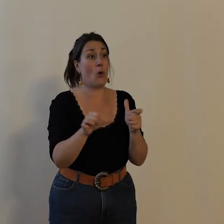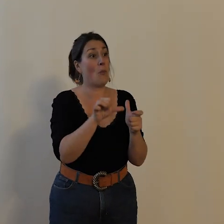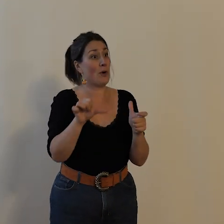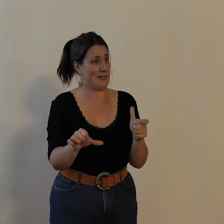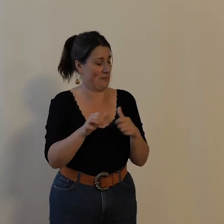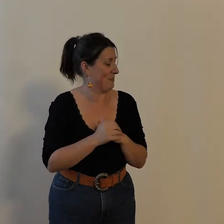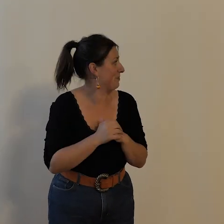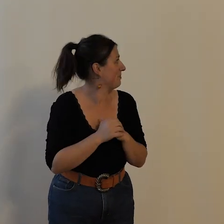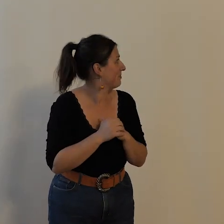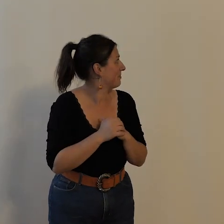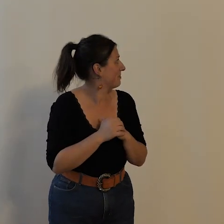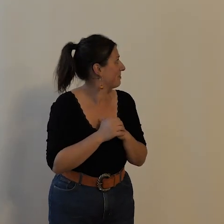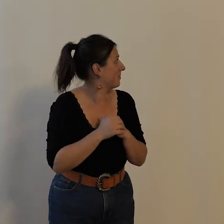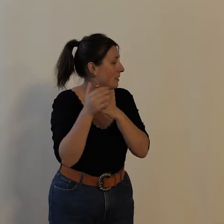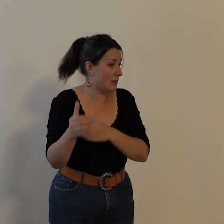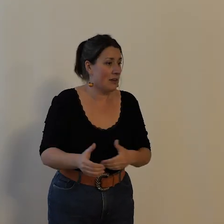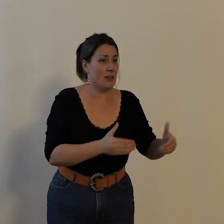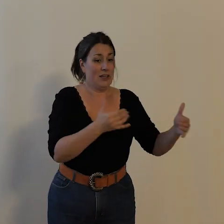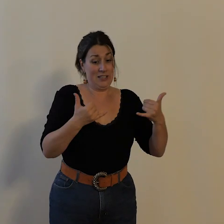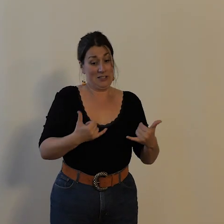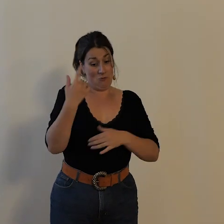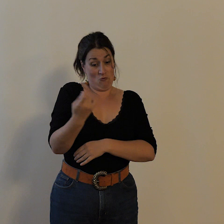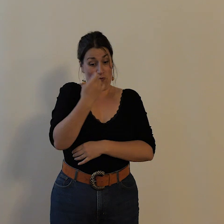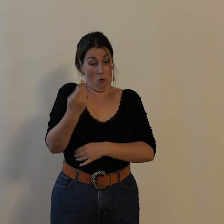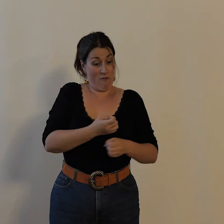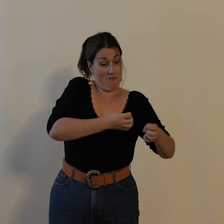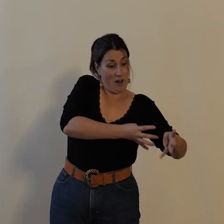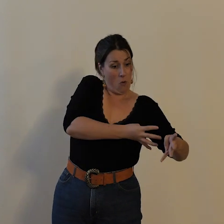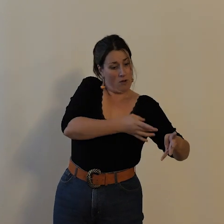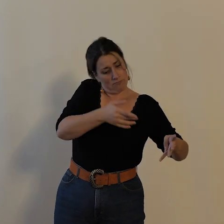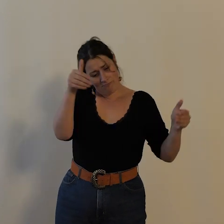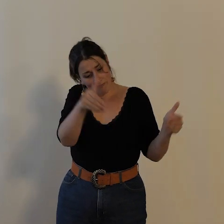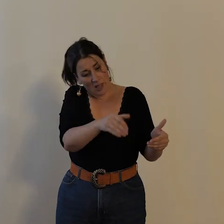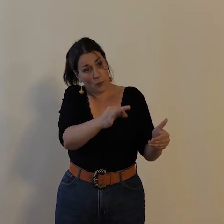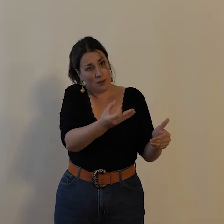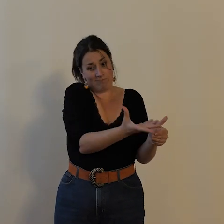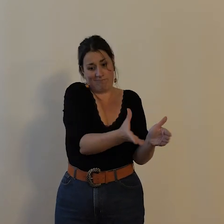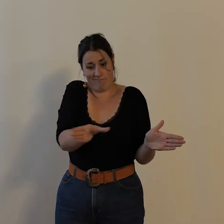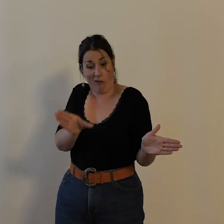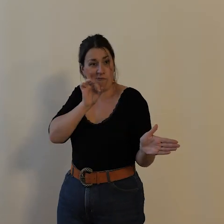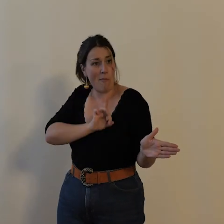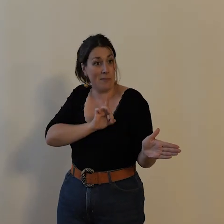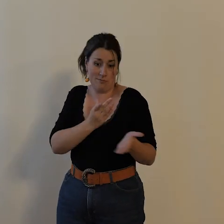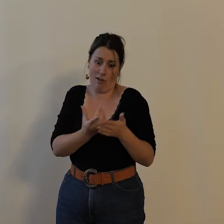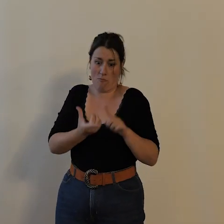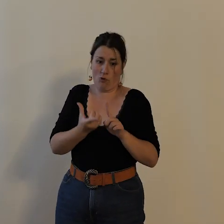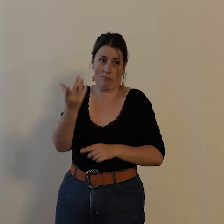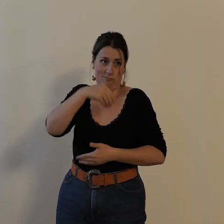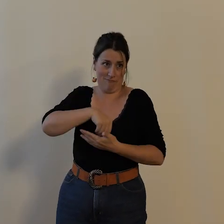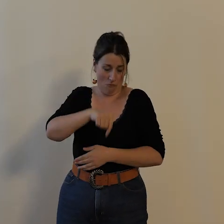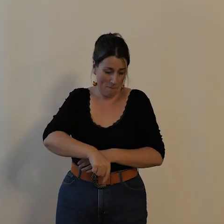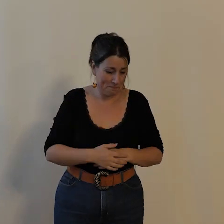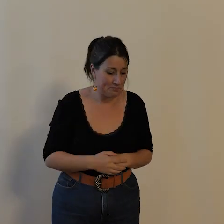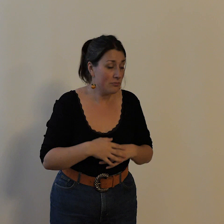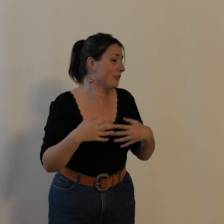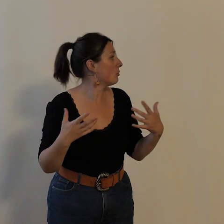parler du vélo à Tour et du vélo de manière générale sans parler de la femme et du vélo aurait été un grand manque donc nous